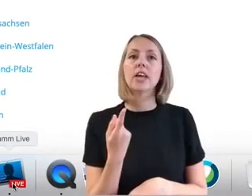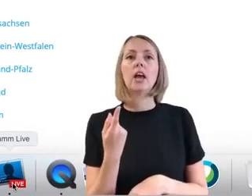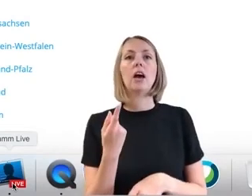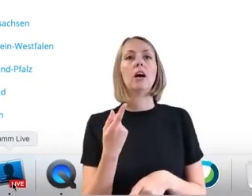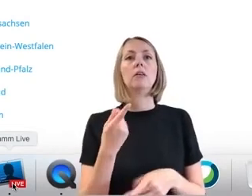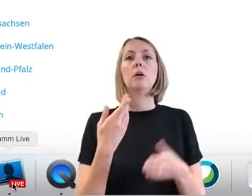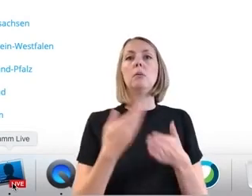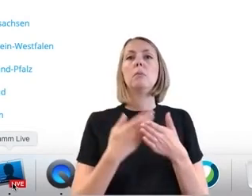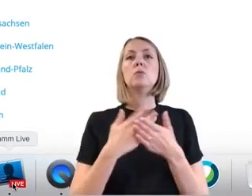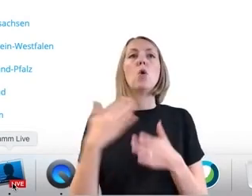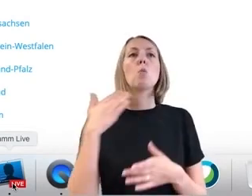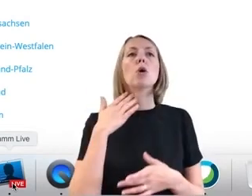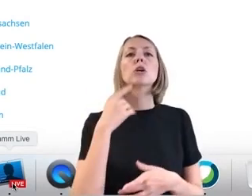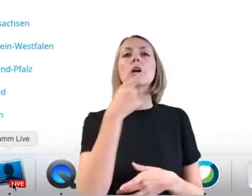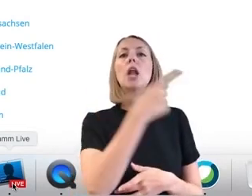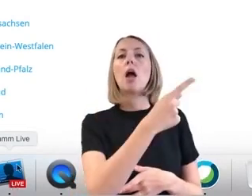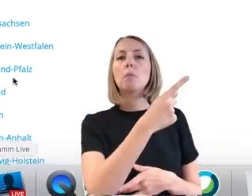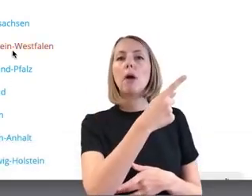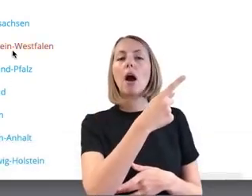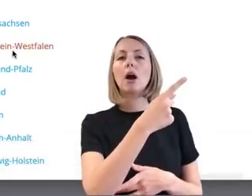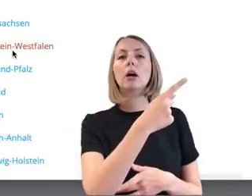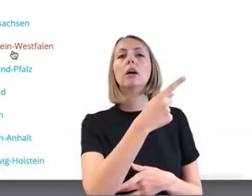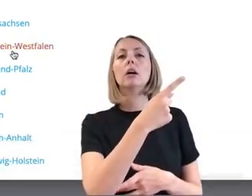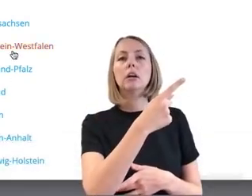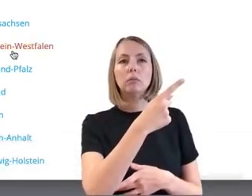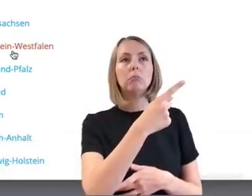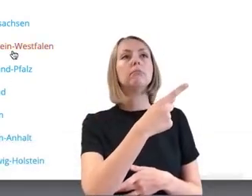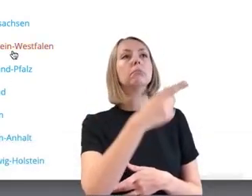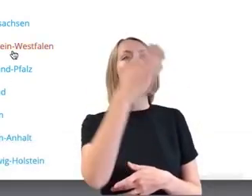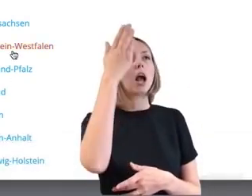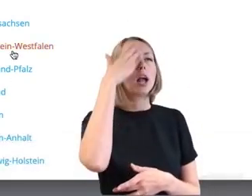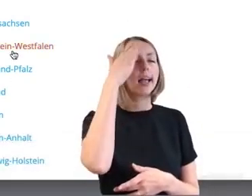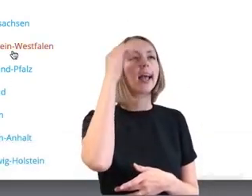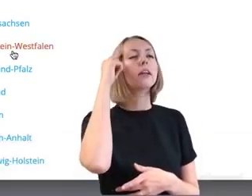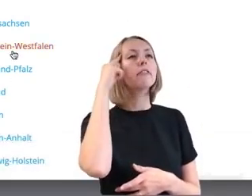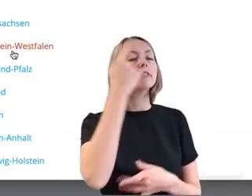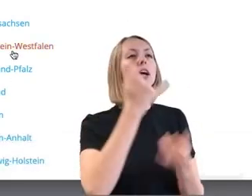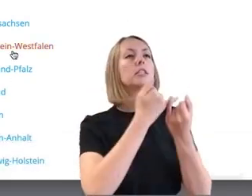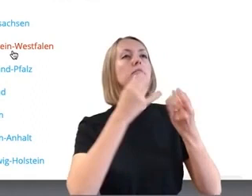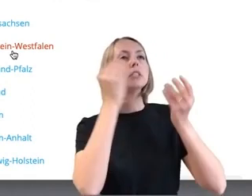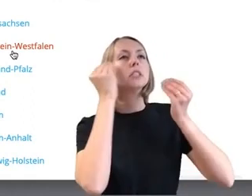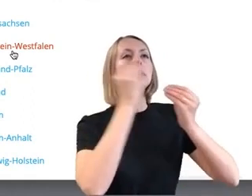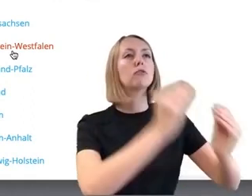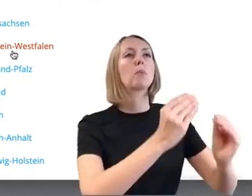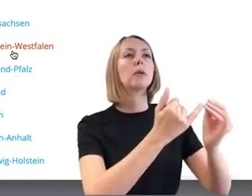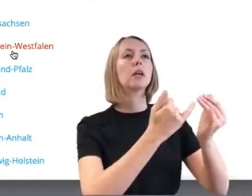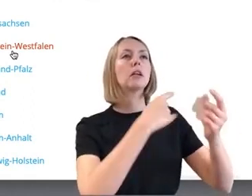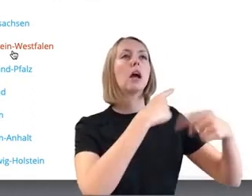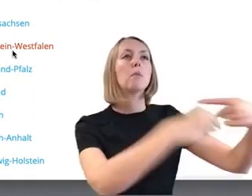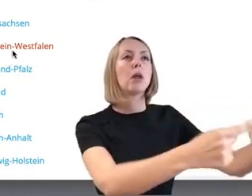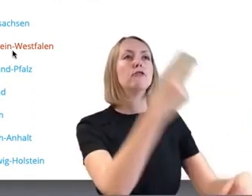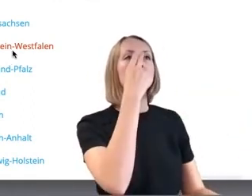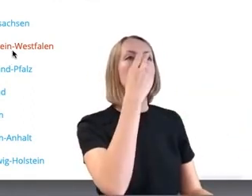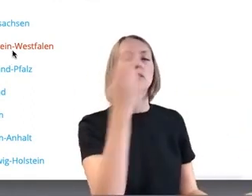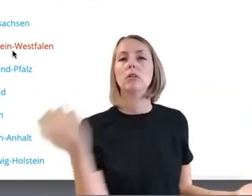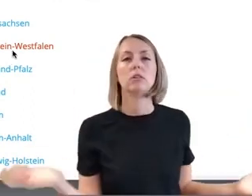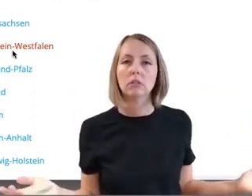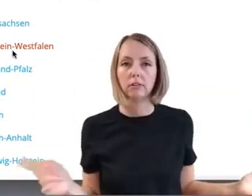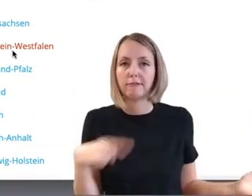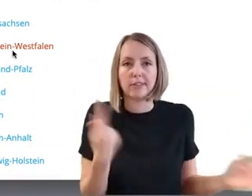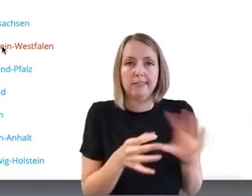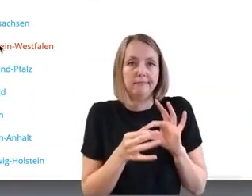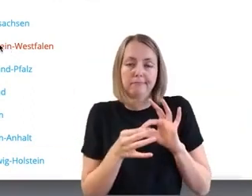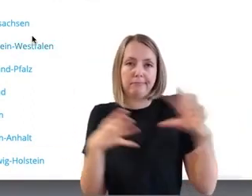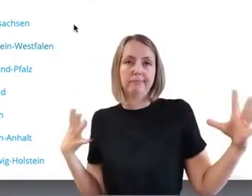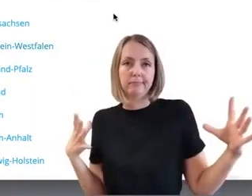sagen wir mal, Mönchengladbach zu sagen, oh, die Behörden in Mönchengladbach werden dieses und jenes und das irgendwie unternehmen. Sondern dann geht man im Grunde